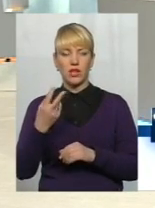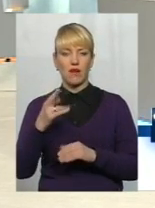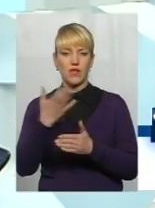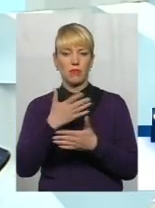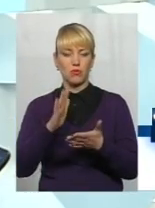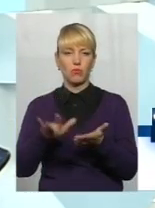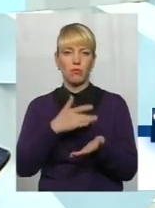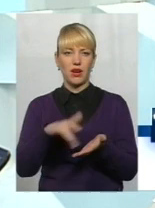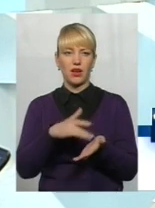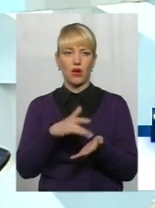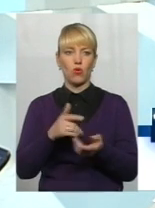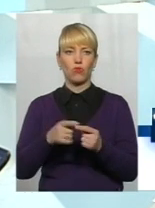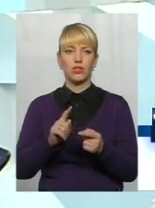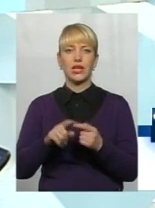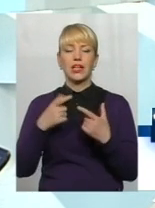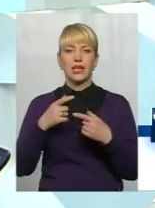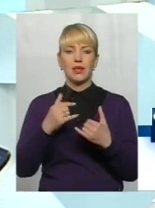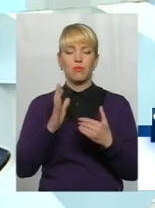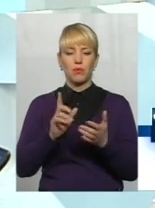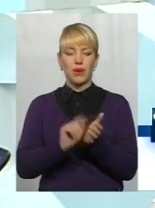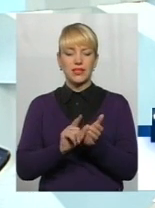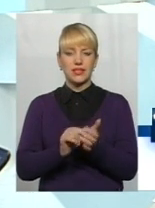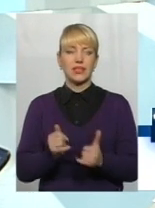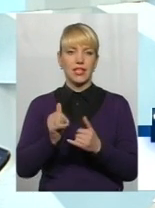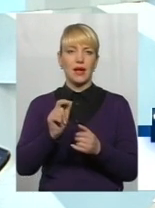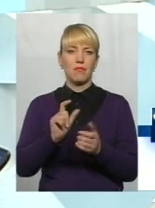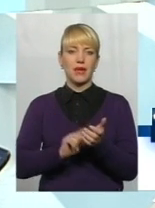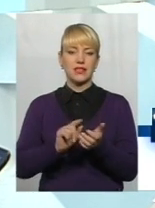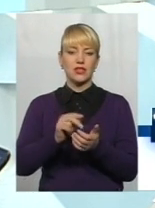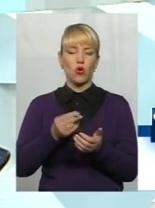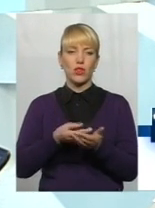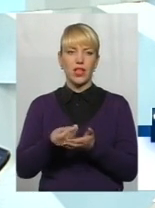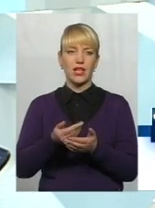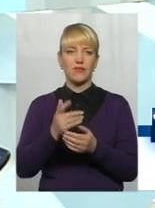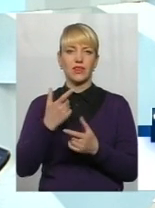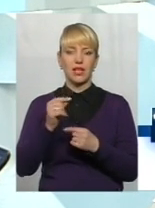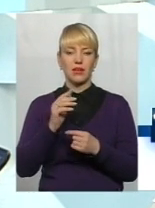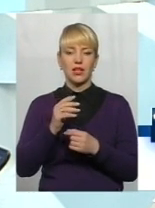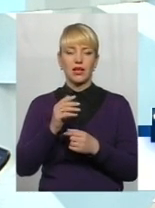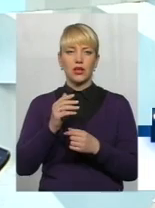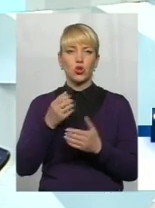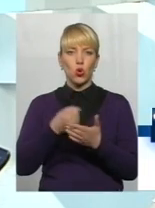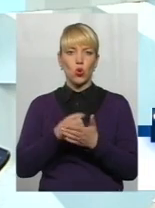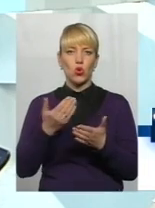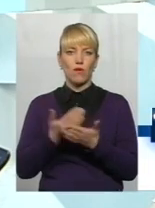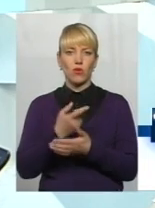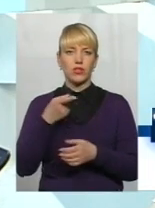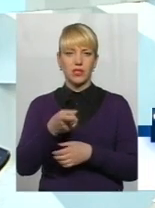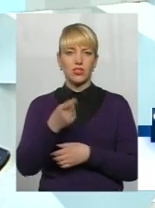перерахунок пенсії для пенсіонерів, яких їх пенсійна виплата менше прожиткового мінімуму до нового –